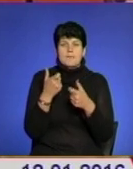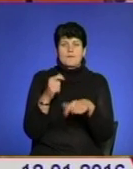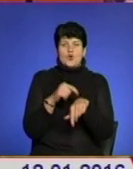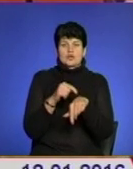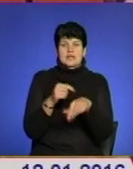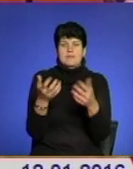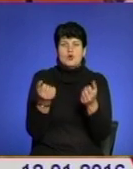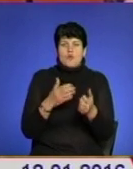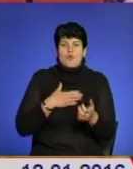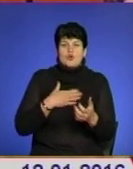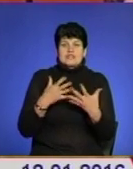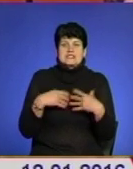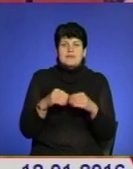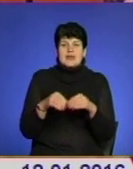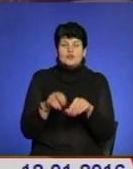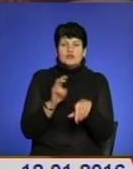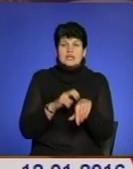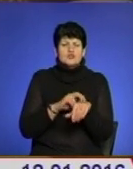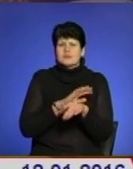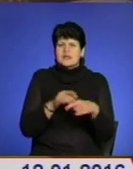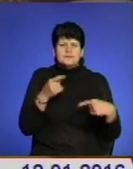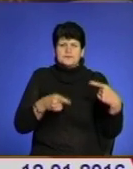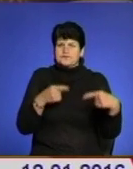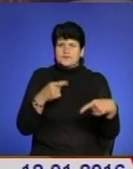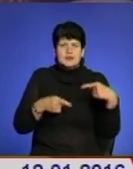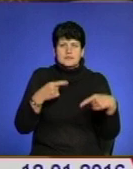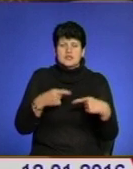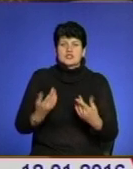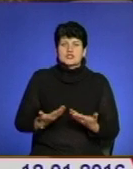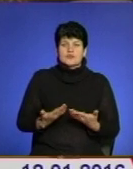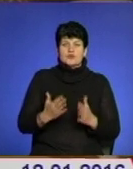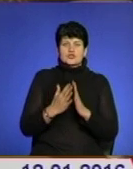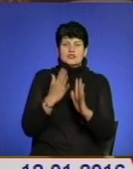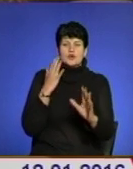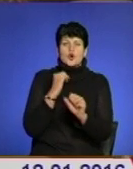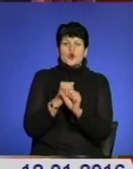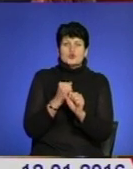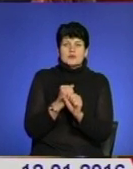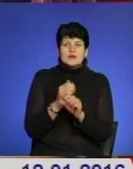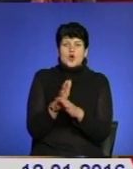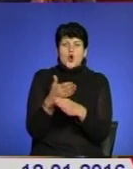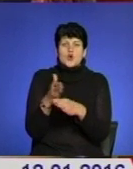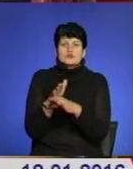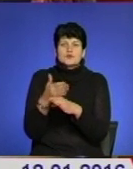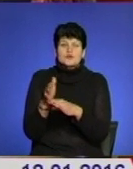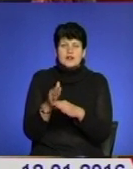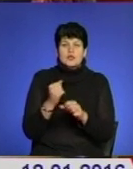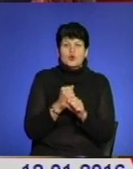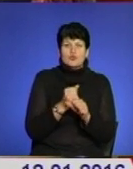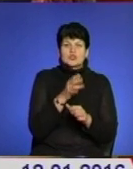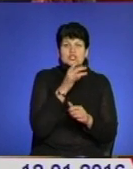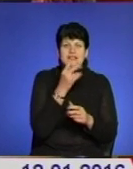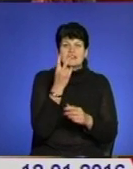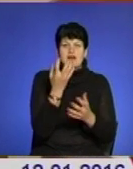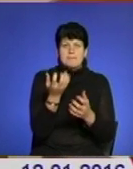сімейного лікаря. Щоб не сперечатися із пацієнтами з живої черги, розробники розмежували робочий час лікарів на два